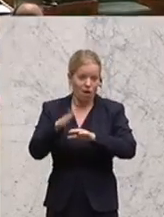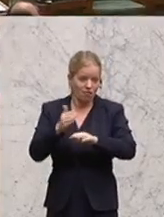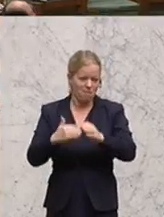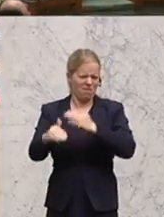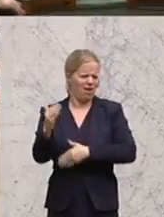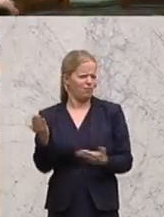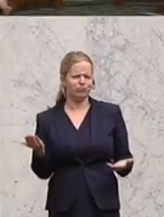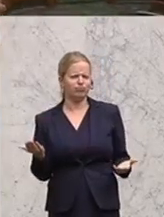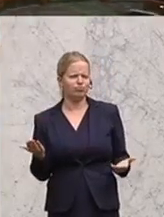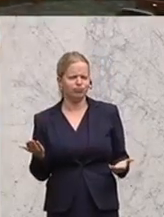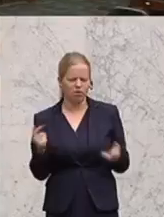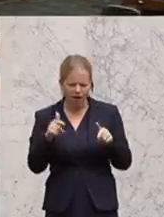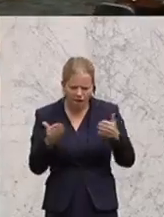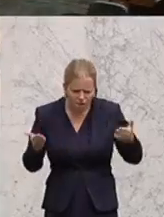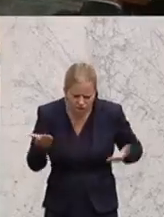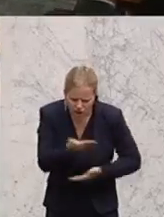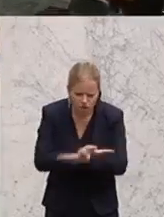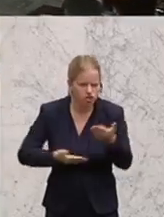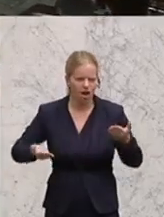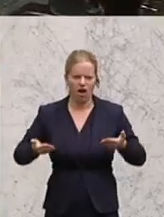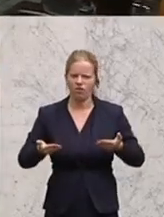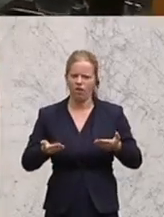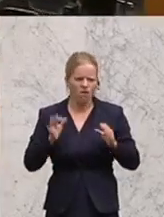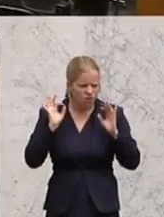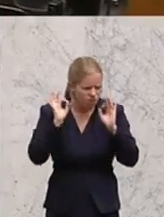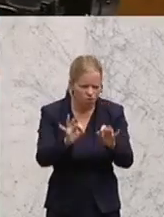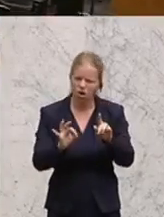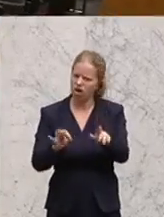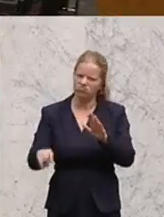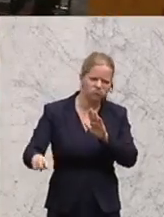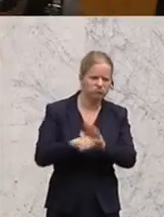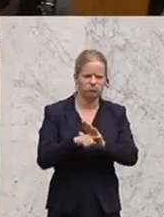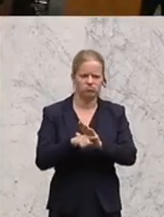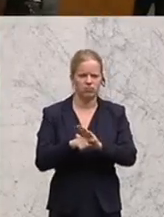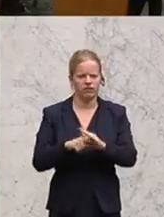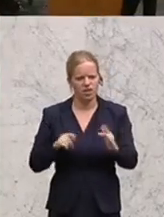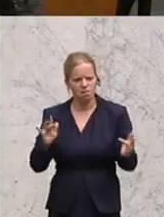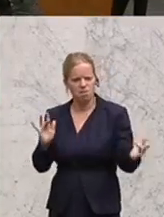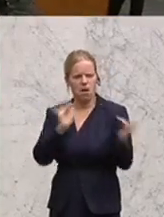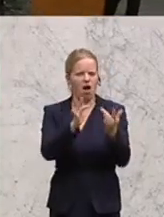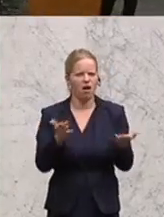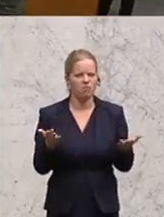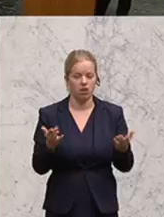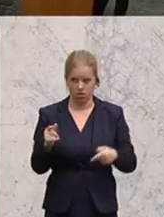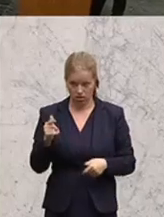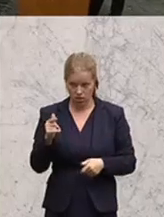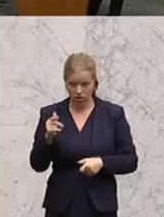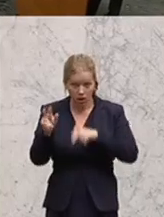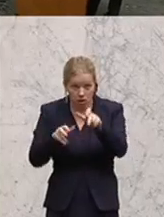zu diesen wirtschaftsfeindlichen Maßnahmen, die diese Bundesregierung als Steuerreform bezeichnet.